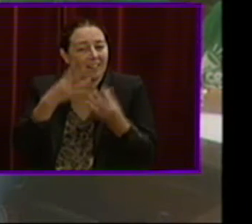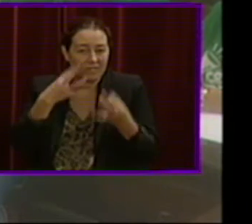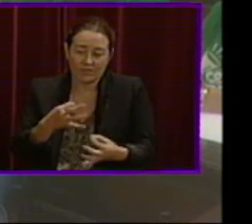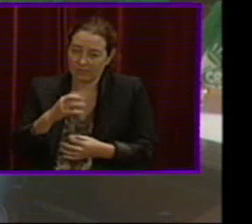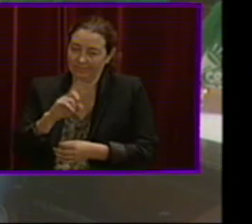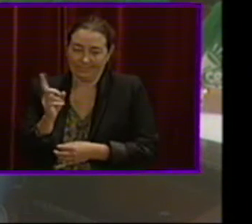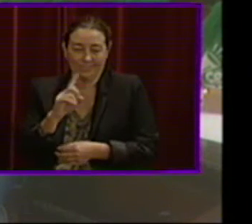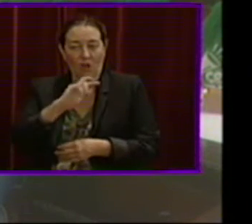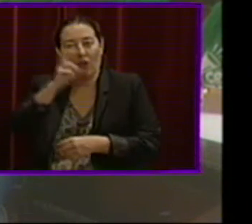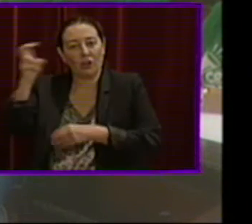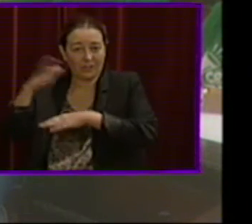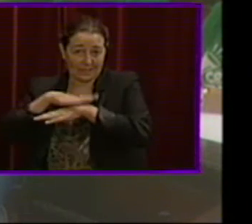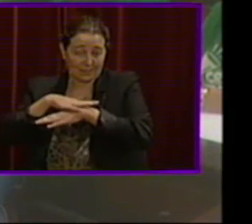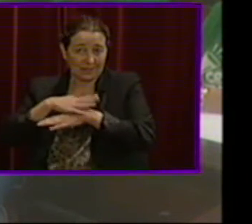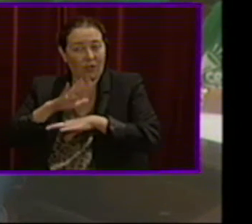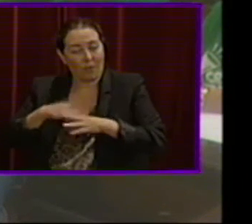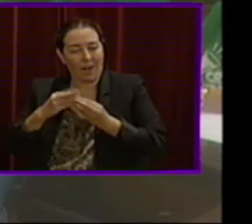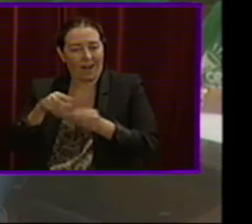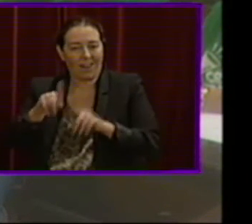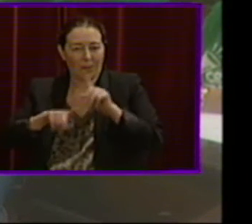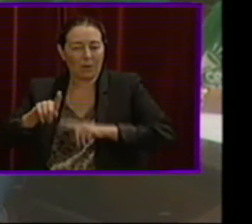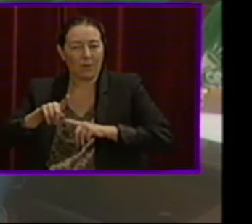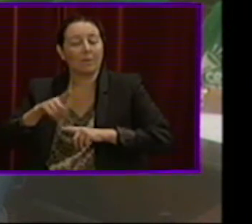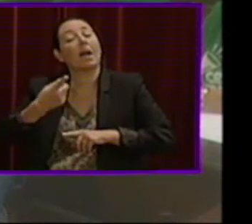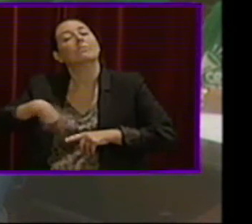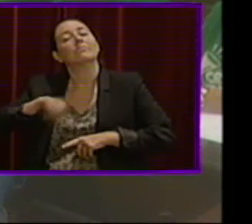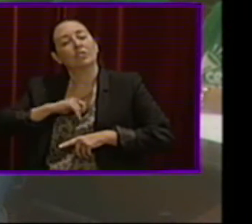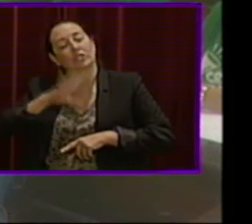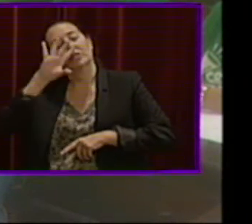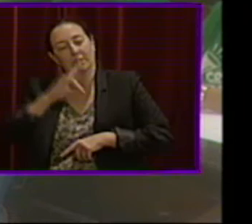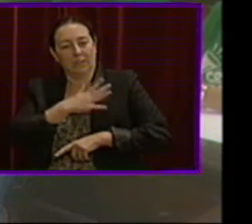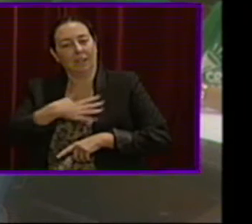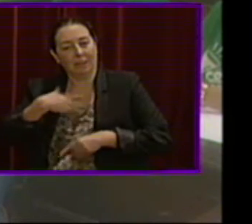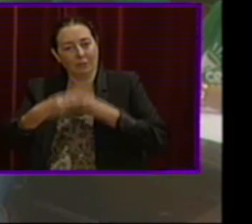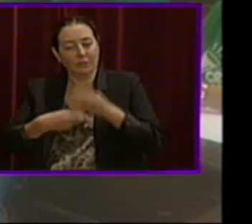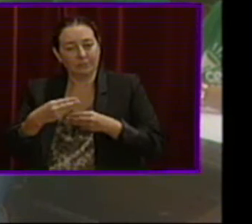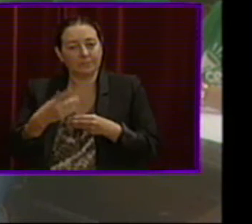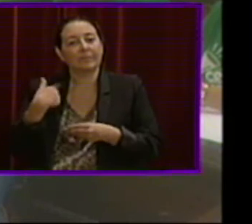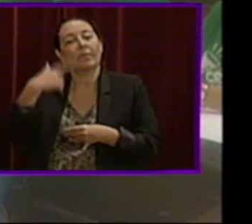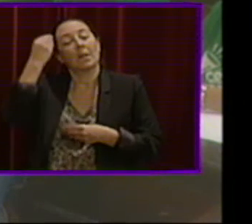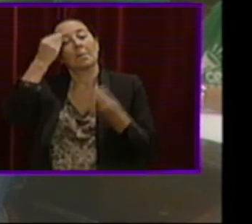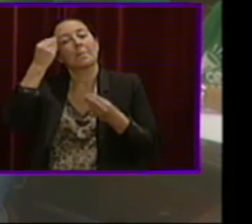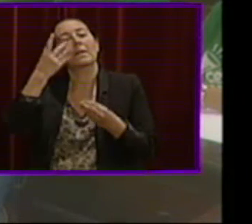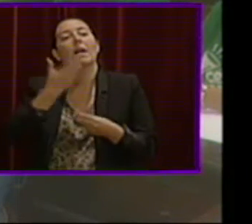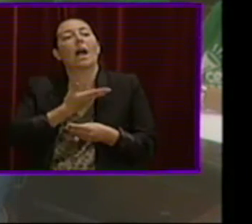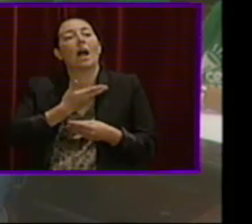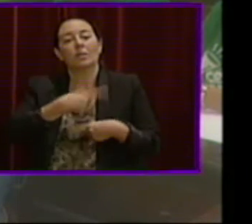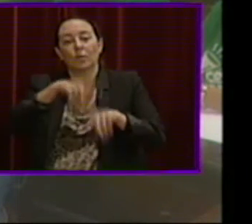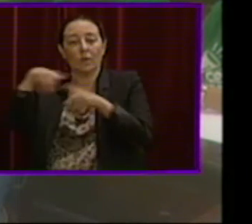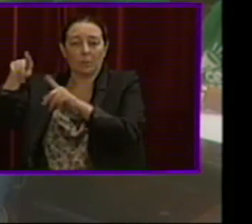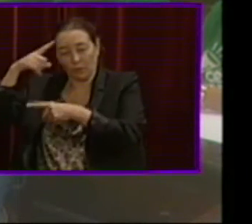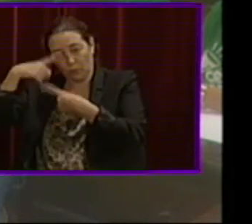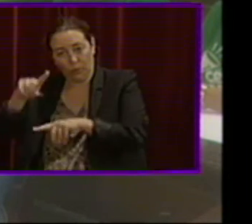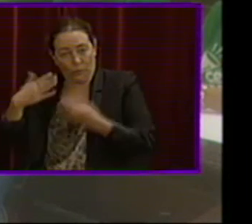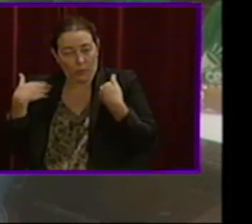en implicar-se en resoldre aquest problema, cosa que naltros sí volen fer. Entenem que no ha ser els ajuntaments únics que es facin